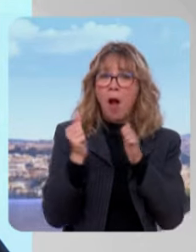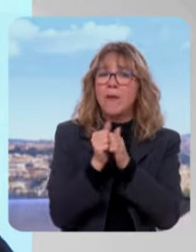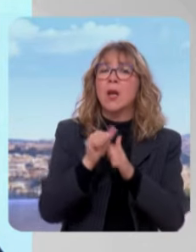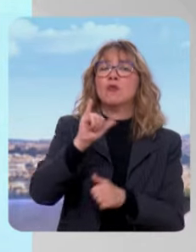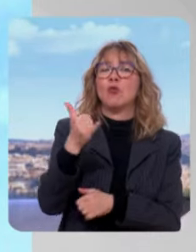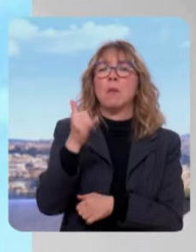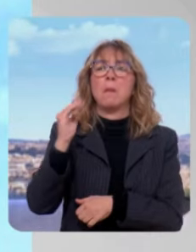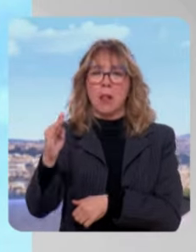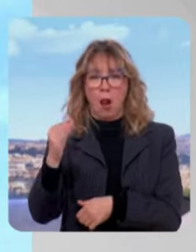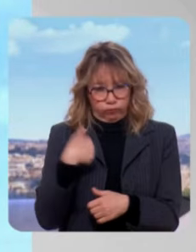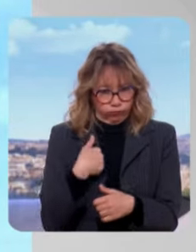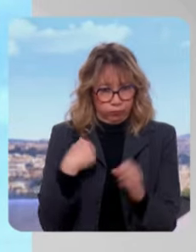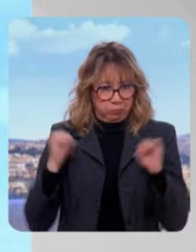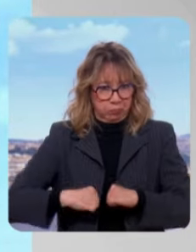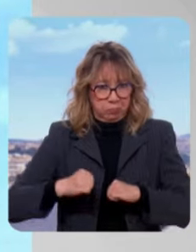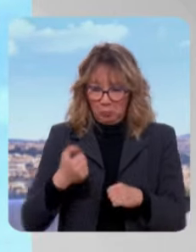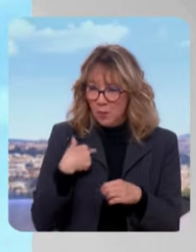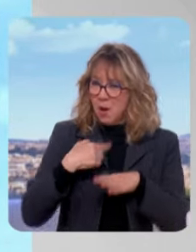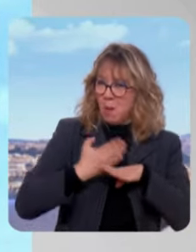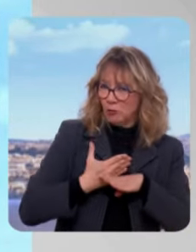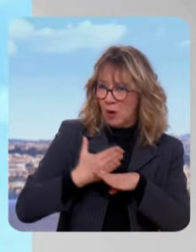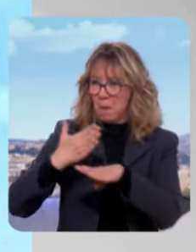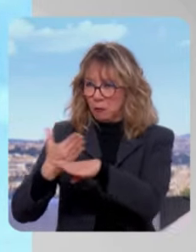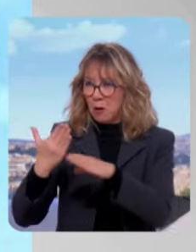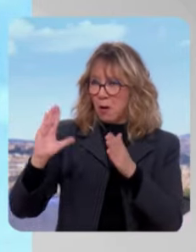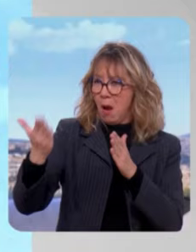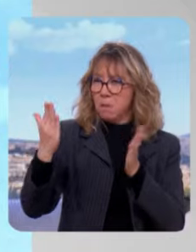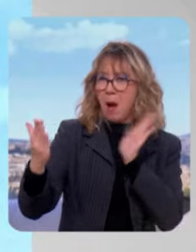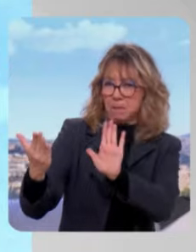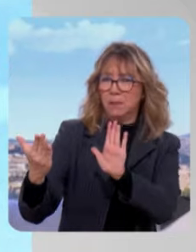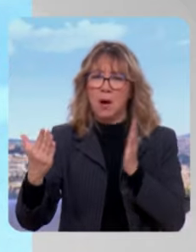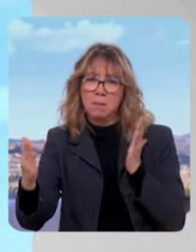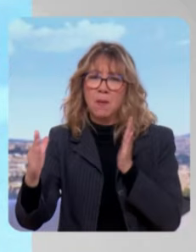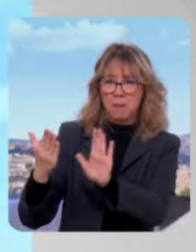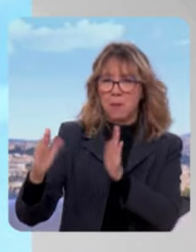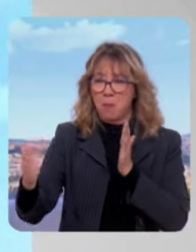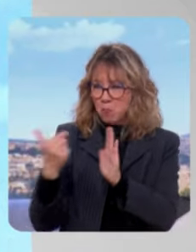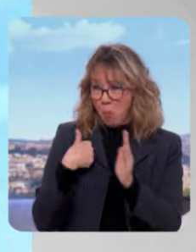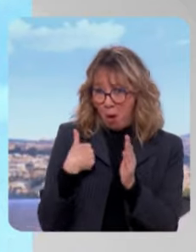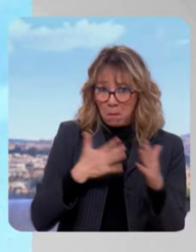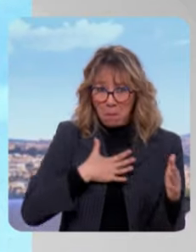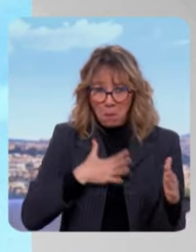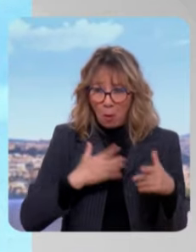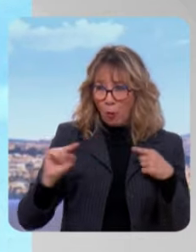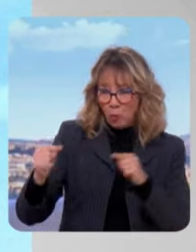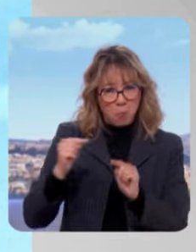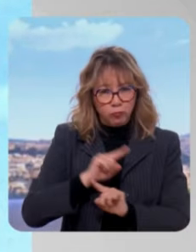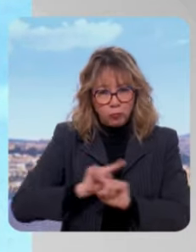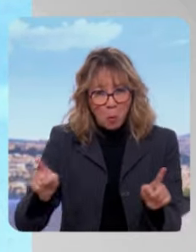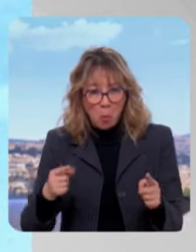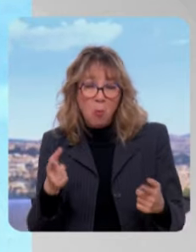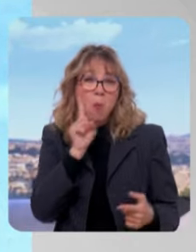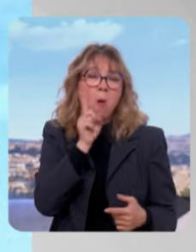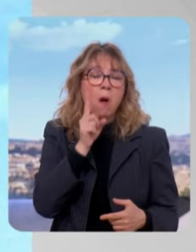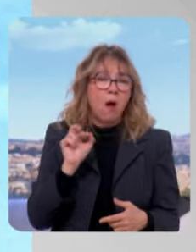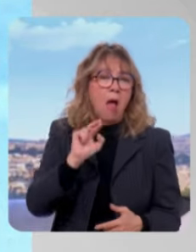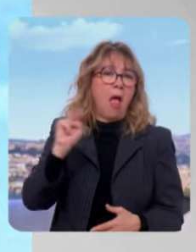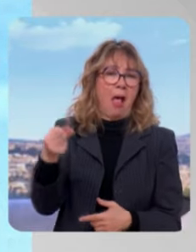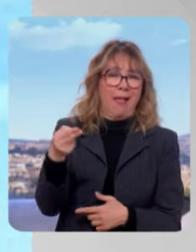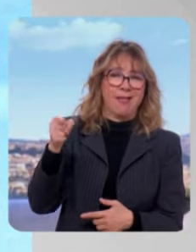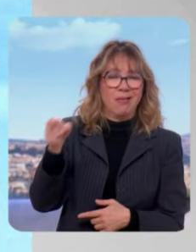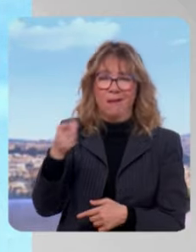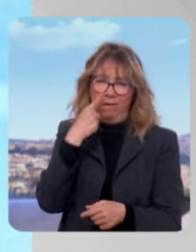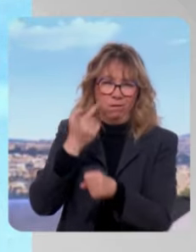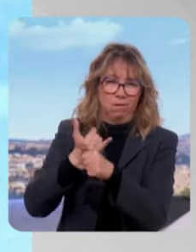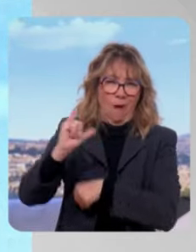sujet, la question sociale, projet contre projet, et on verra. Moi, je n'ai pas peur de débattre avec Jordan Bardella, parce que la réalité, c'est que le Rassemblement national est